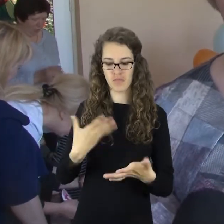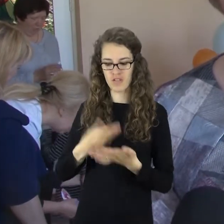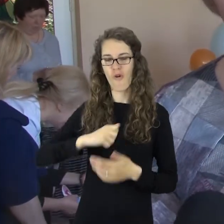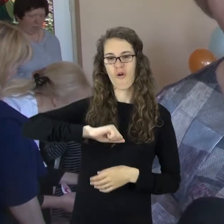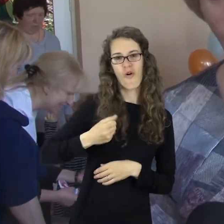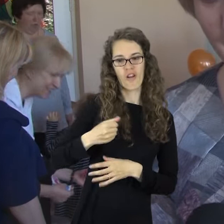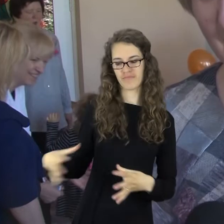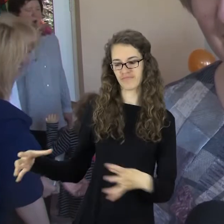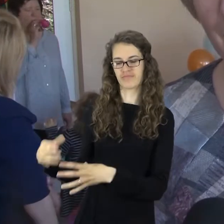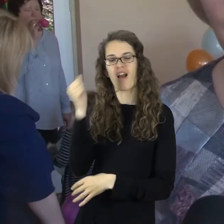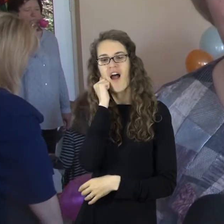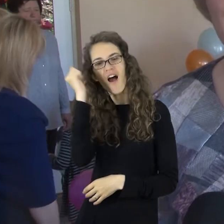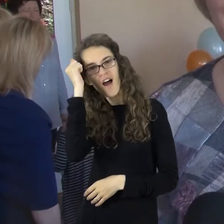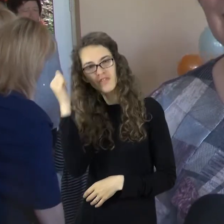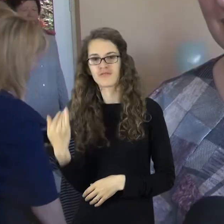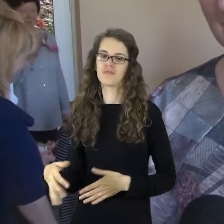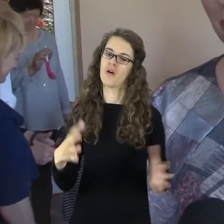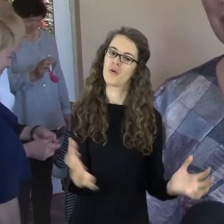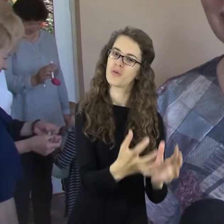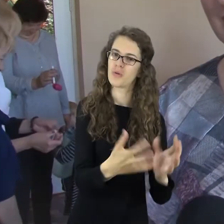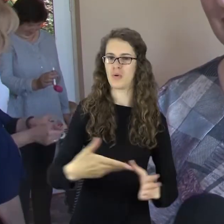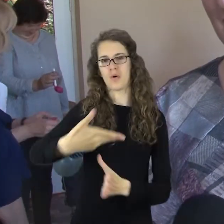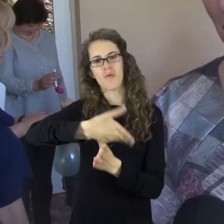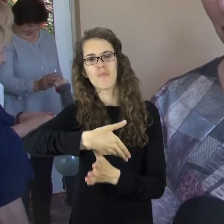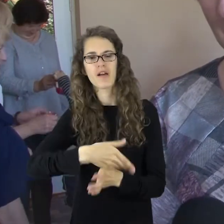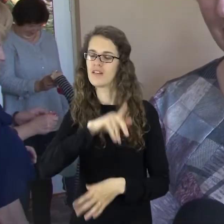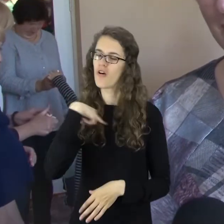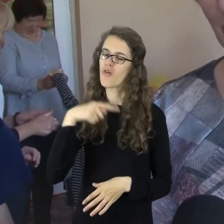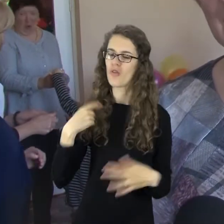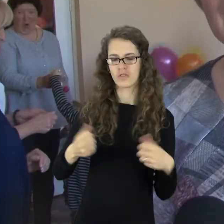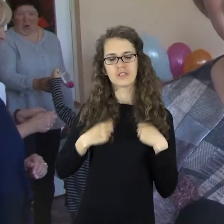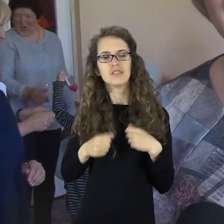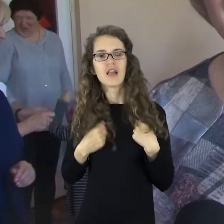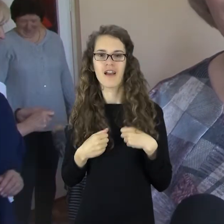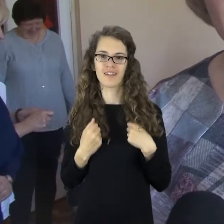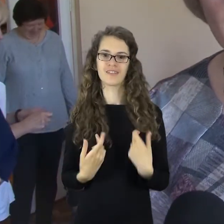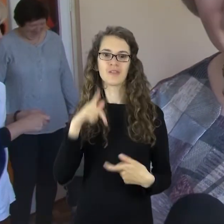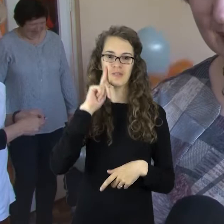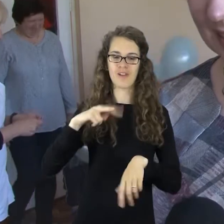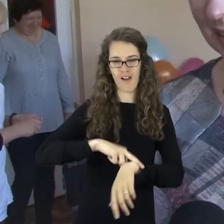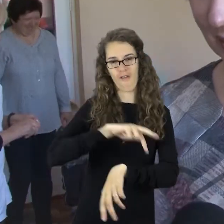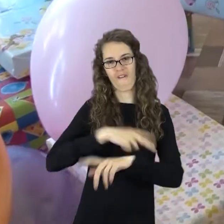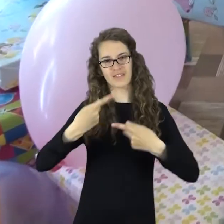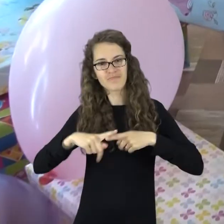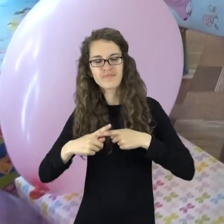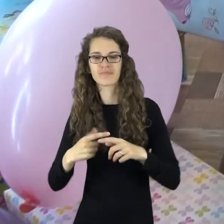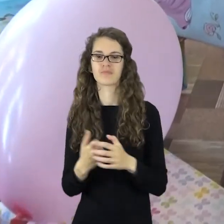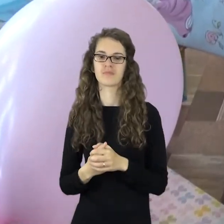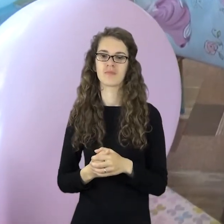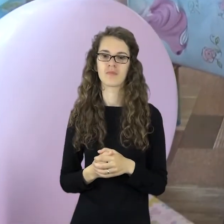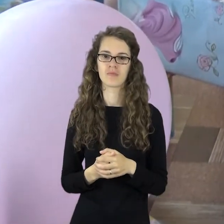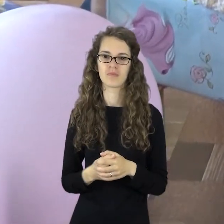savo kolegom, kurie palaikė, kurie tikrai dėjo daug energijos, kad kainaitės atsirastų.